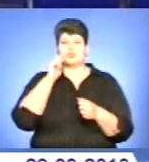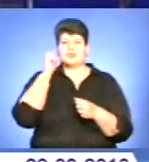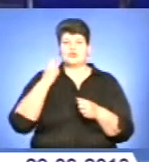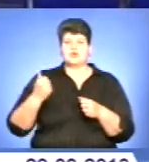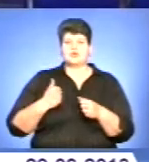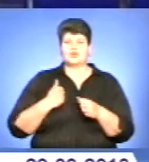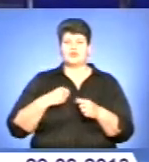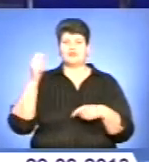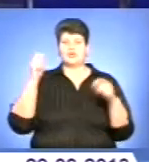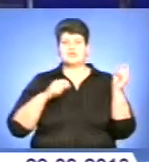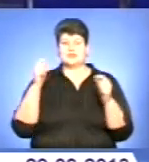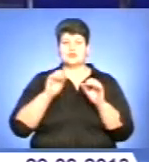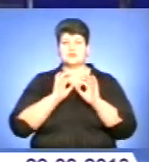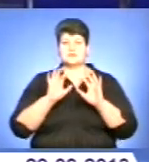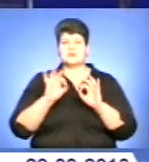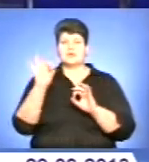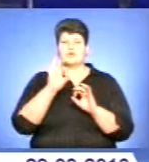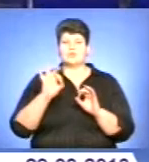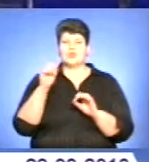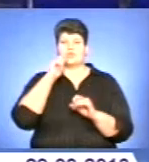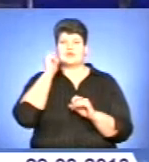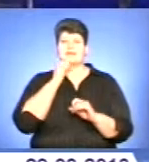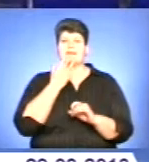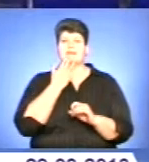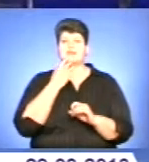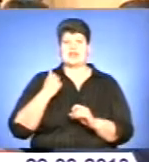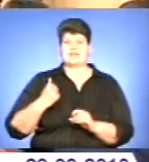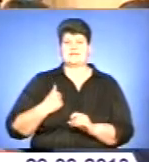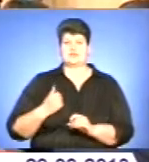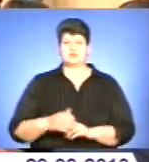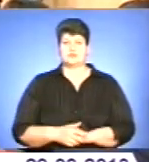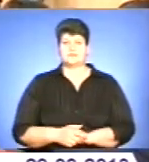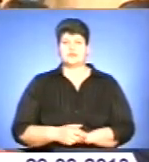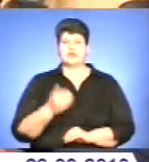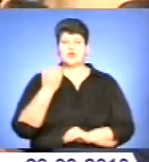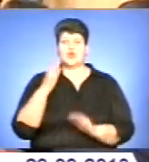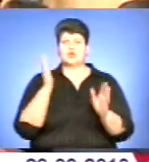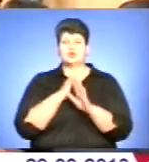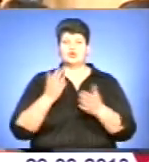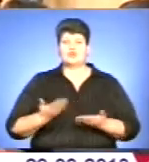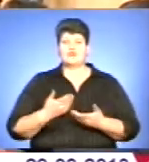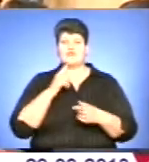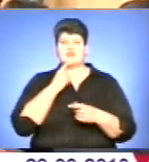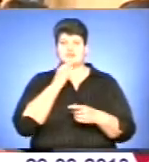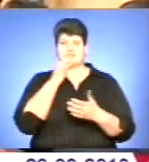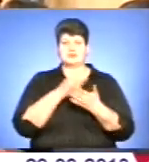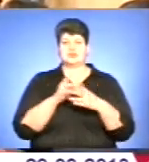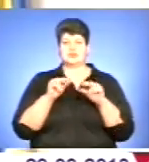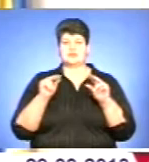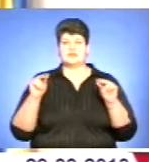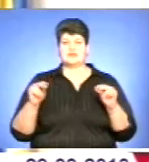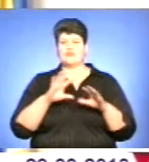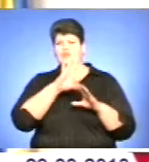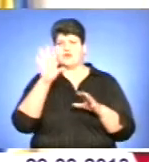пропагував ідею створення українського національного війська. Його долю важко назвати щасливою. У весь час Микола